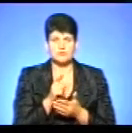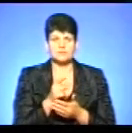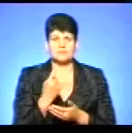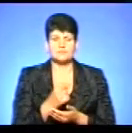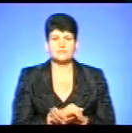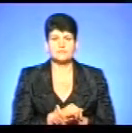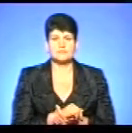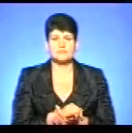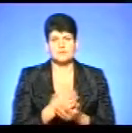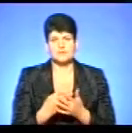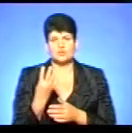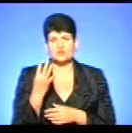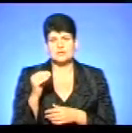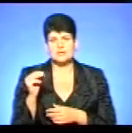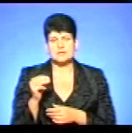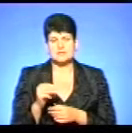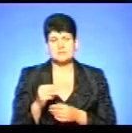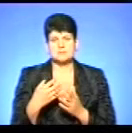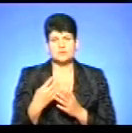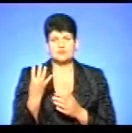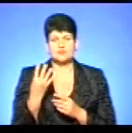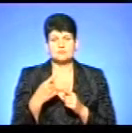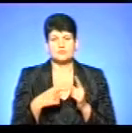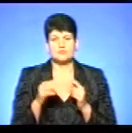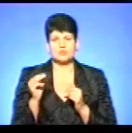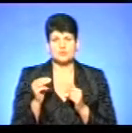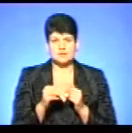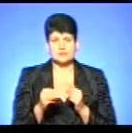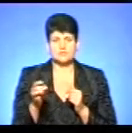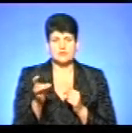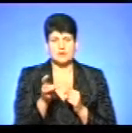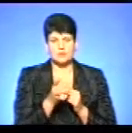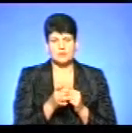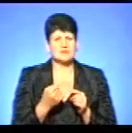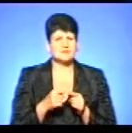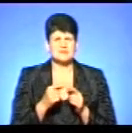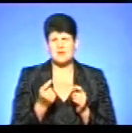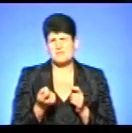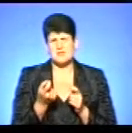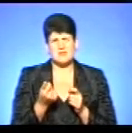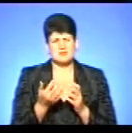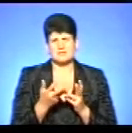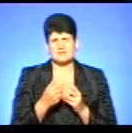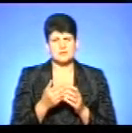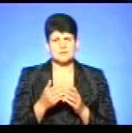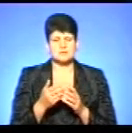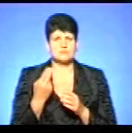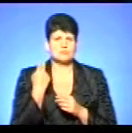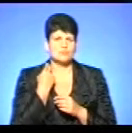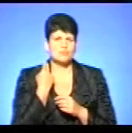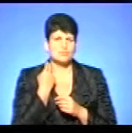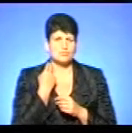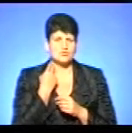Це до 4 тисяч, близько 4,5 тисячі. По районах це дуже мала кількість боржників. Основні боржники, так як